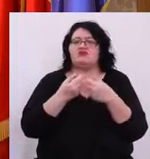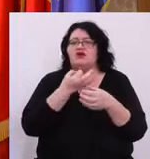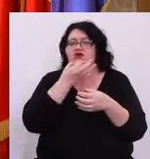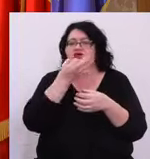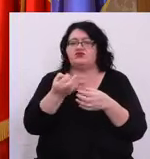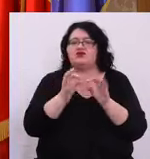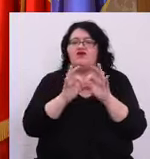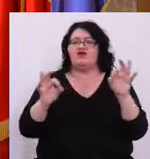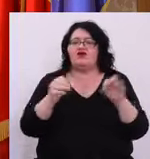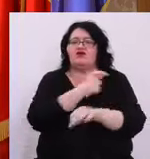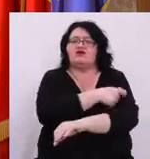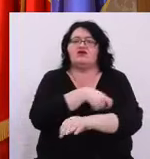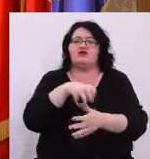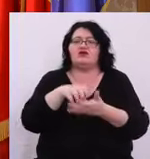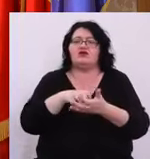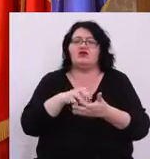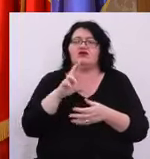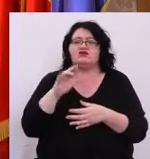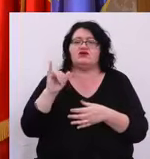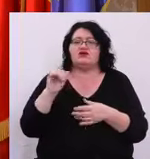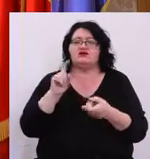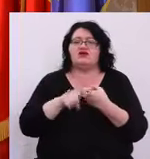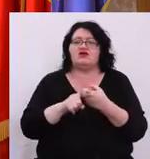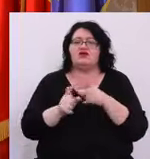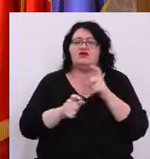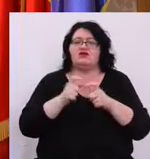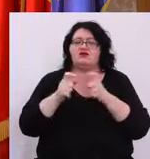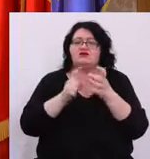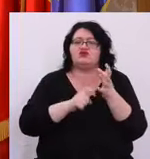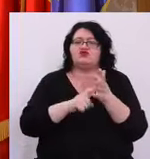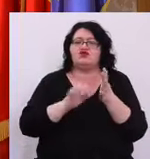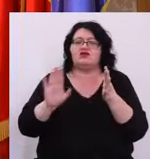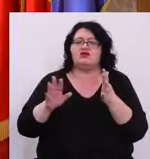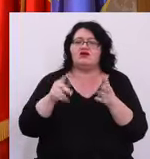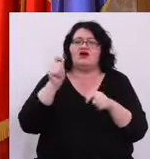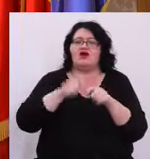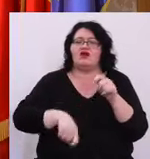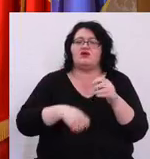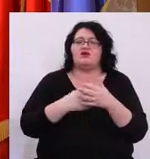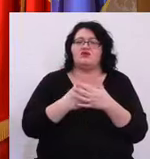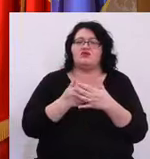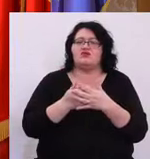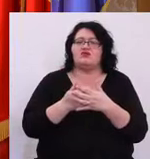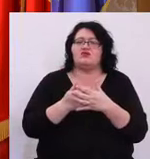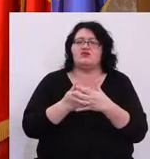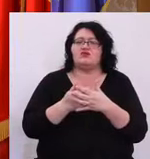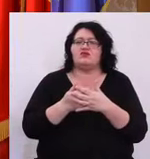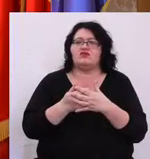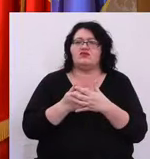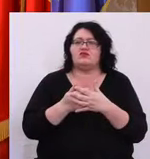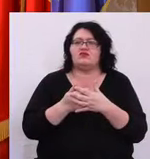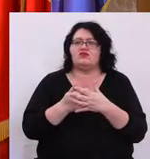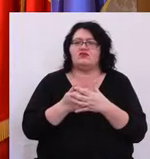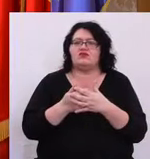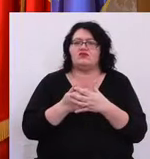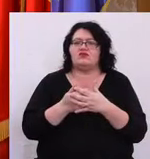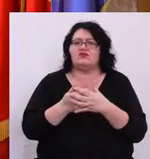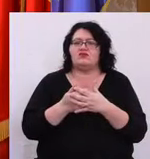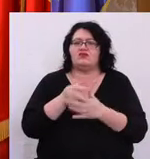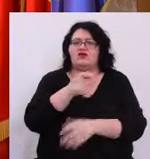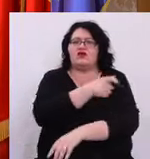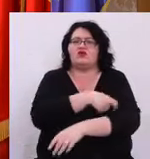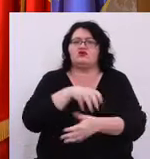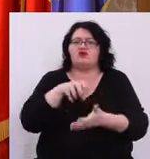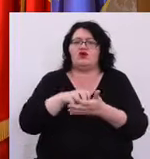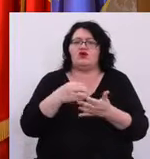consilierului local Roxana Iliescu legată de solicitarea de sancționare Anei Munteanu pentru Pe linie de Consiliu